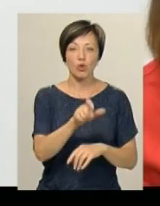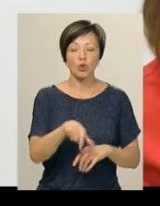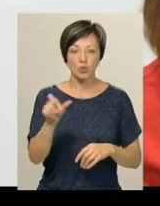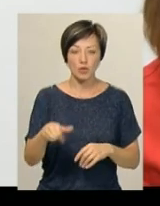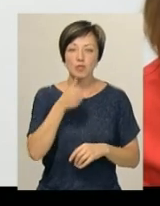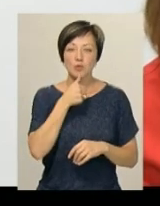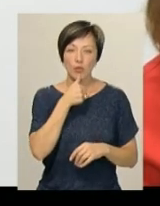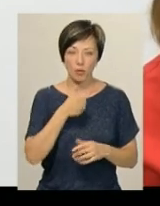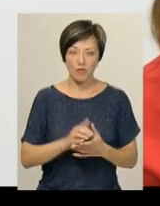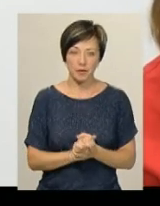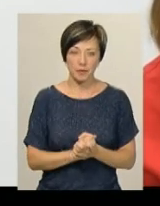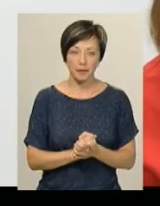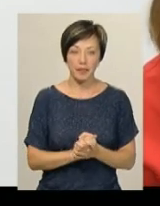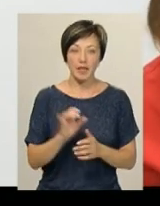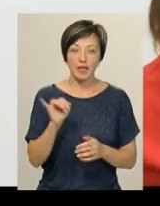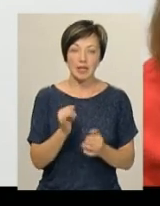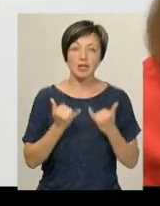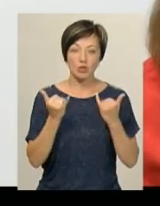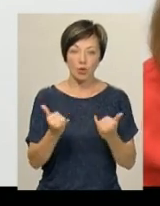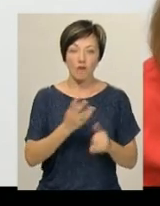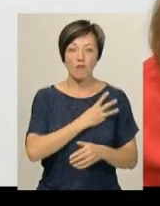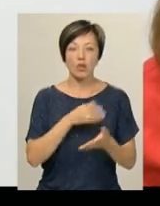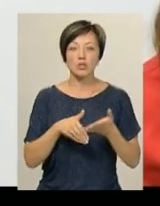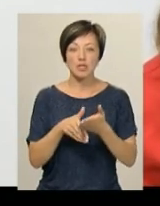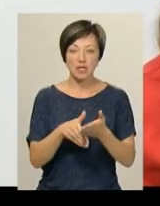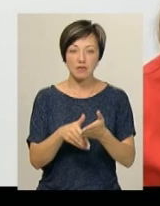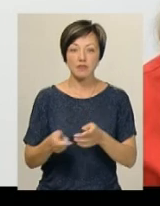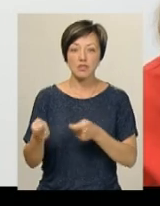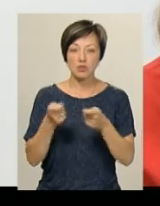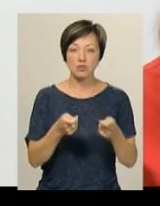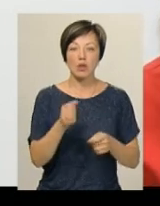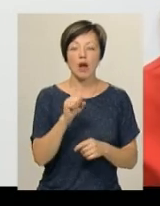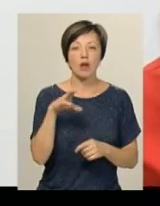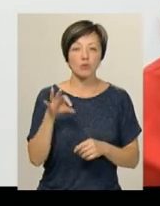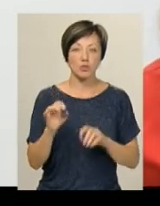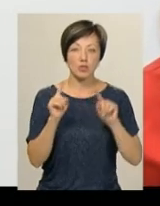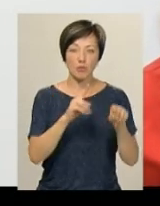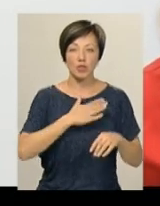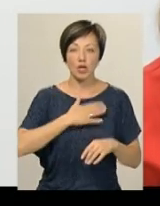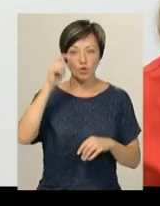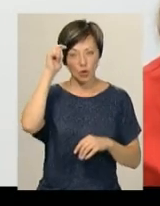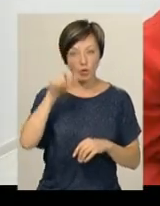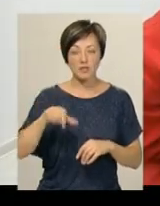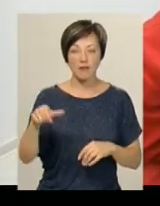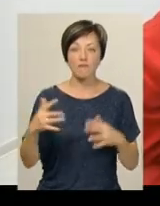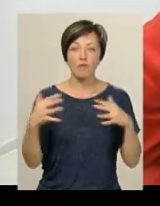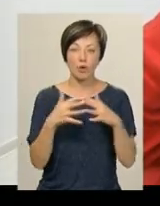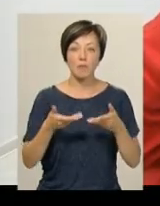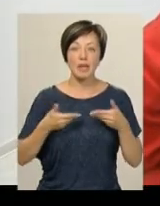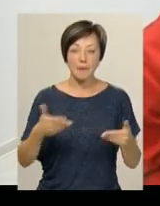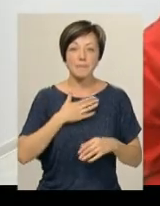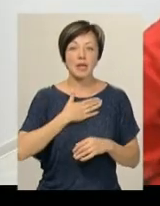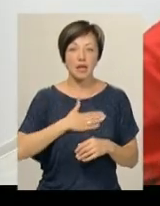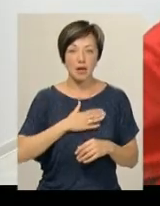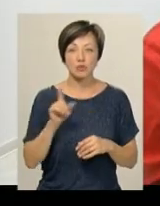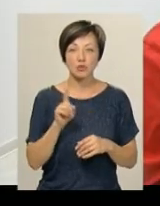спробували. От і для того волонтери везуть на АТО. Там наші хлопці воюють. Мені приємно, що